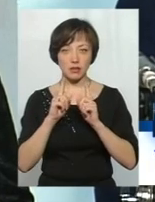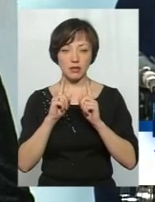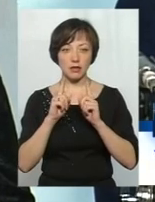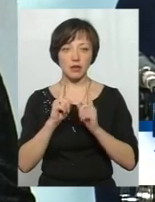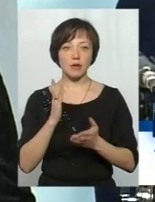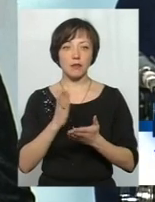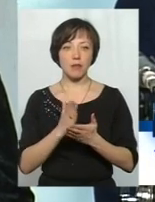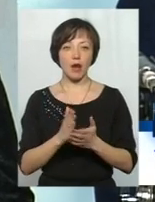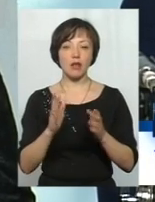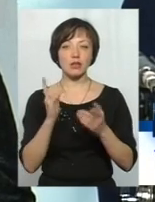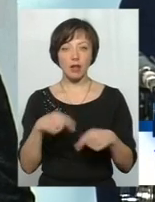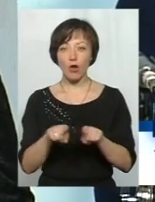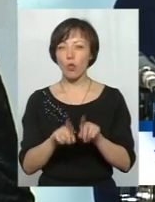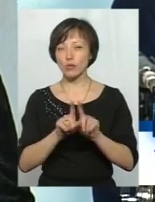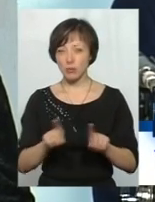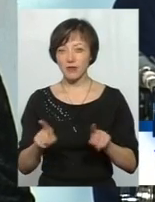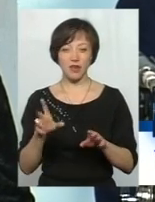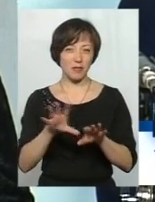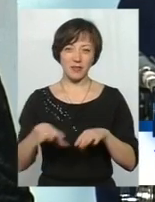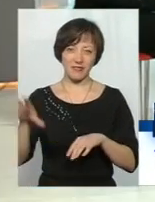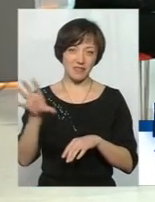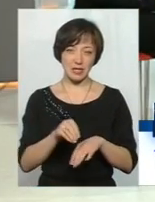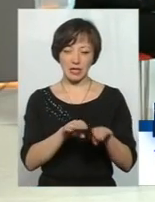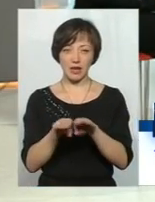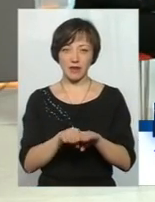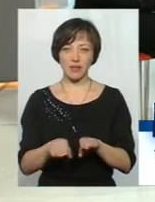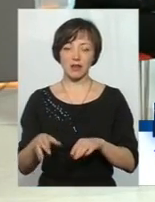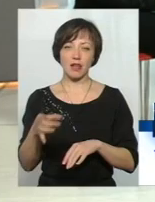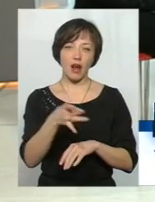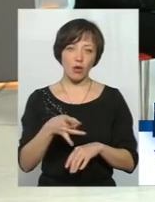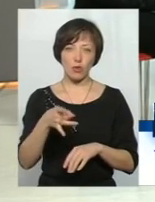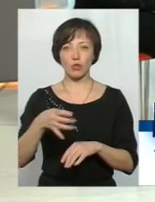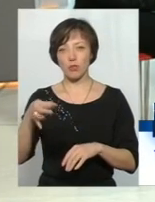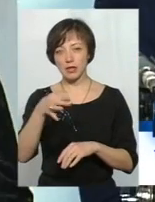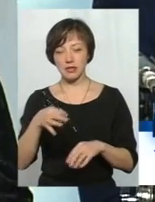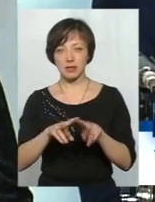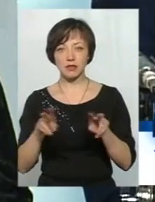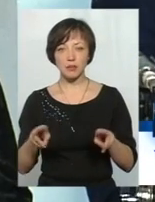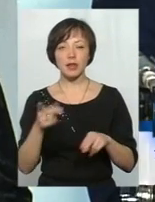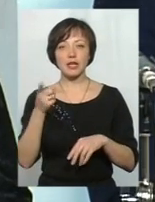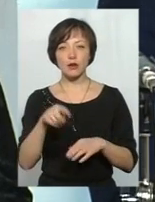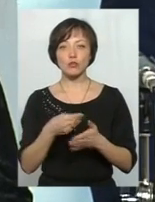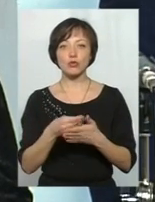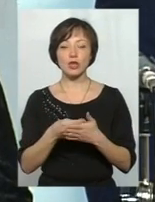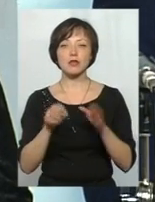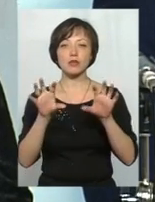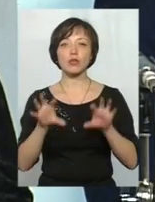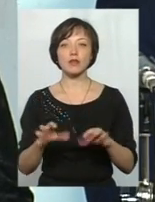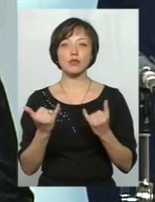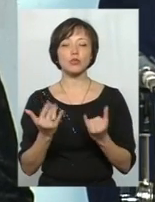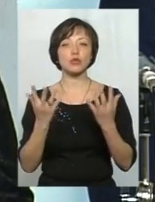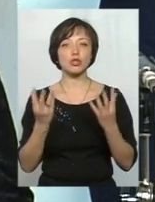має таку особливість, в принципі, як і на всіх рівнях місцевих, як і на районах, на обласних. Те, що бюджетне законодавство на